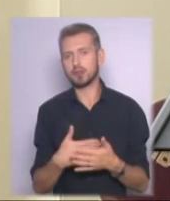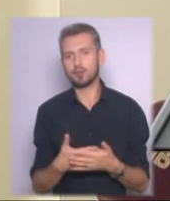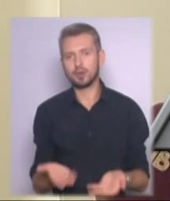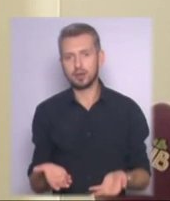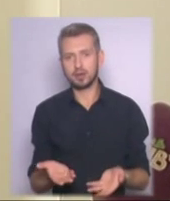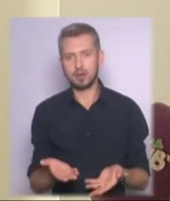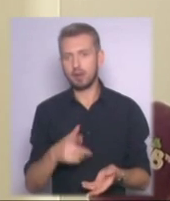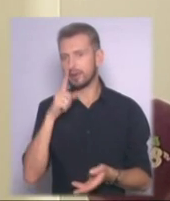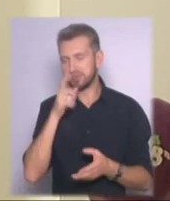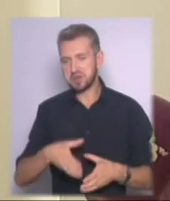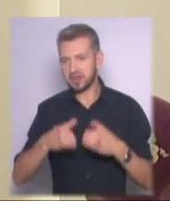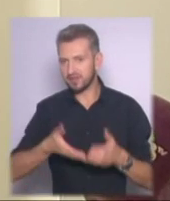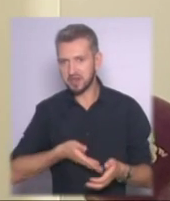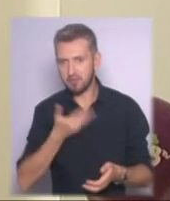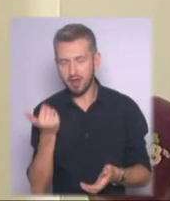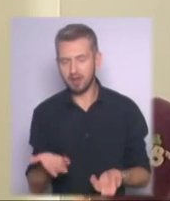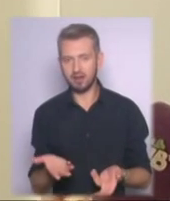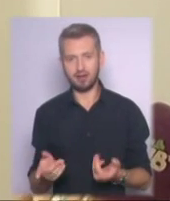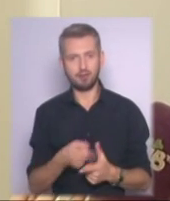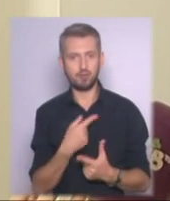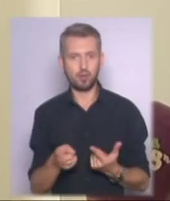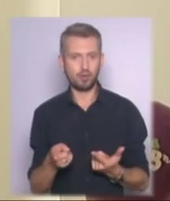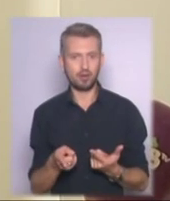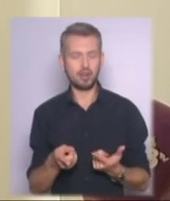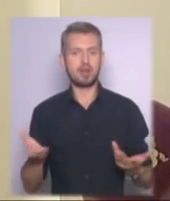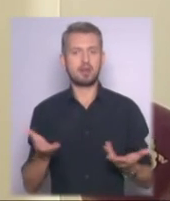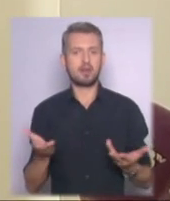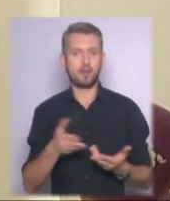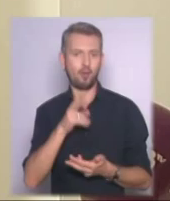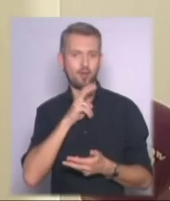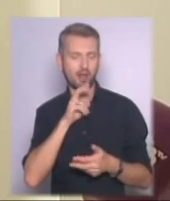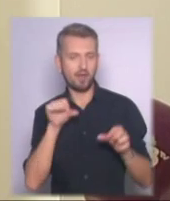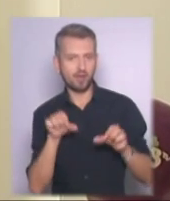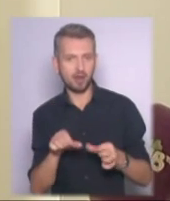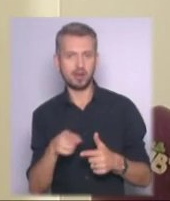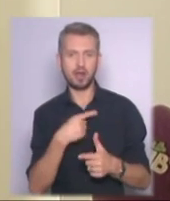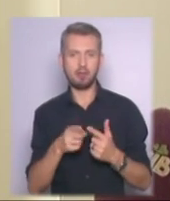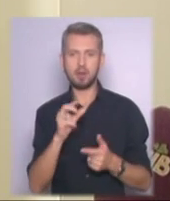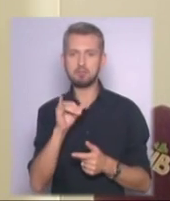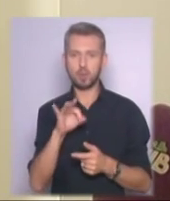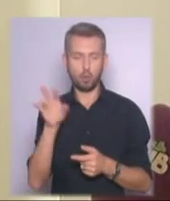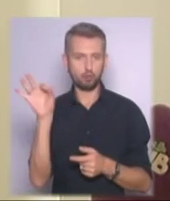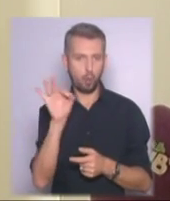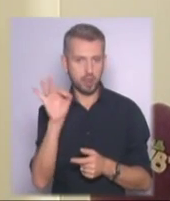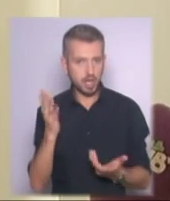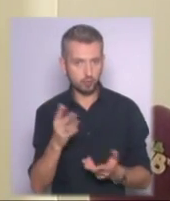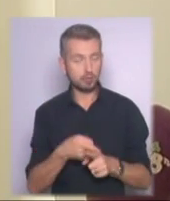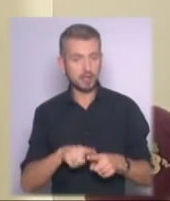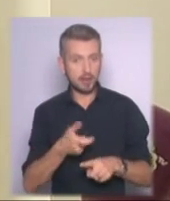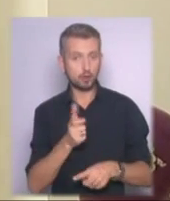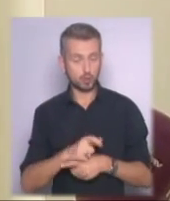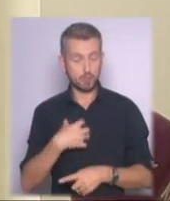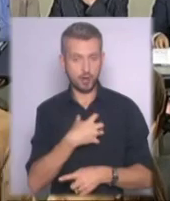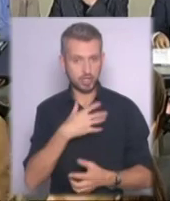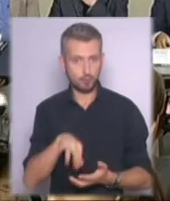смітників, або якоїсь кав'ярні, або біотуалету. Це дуже важливо для міста.